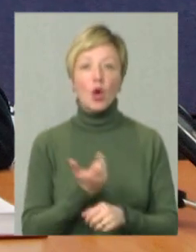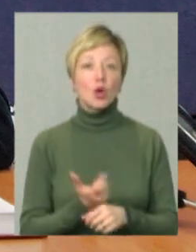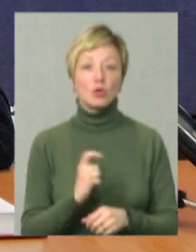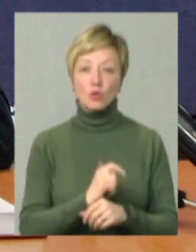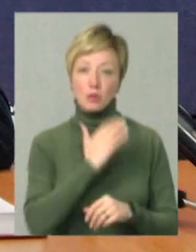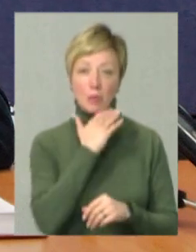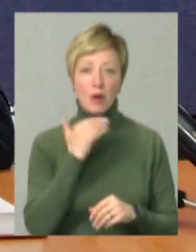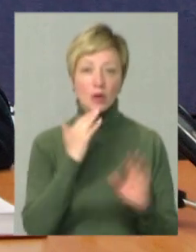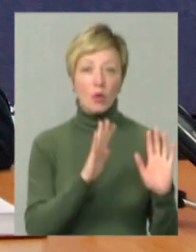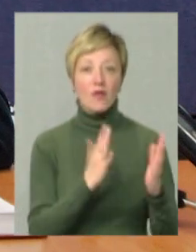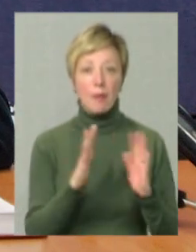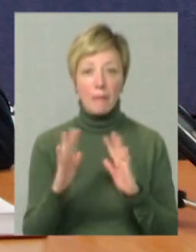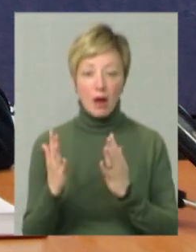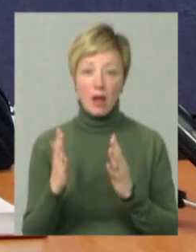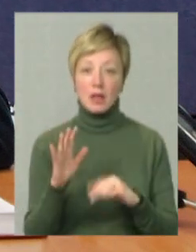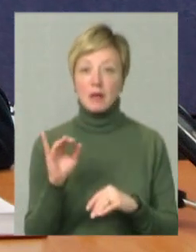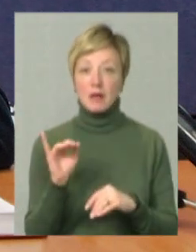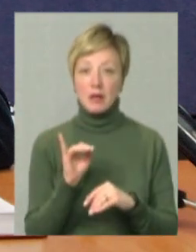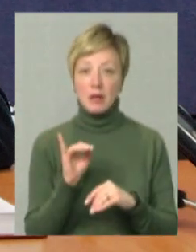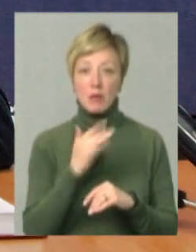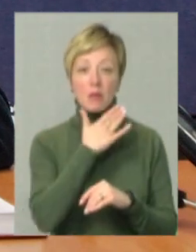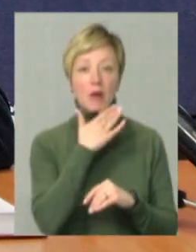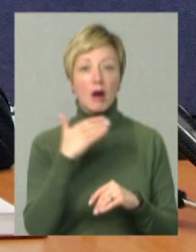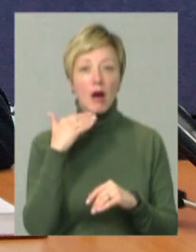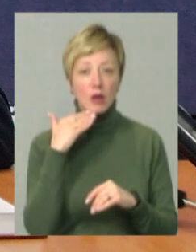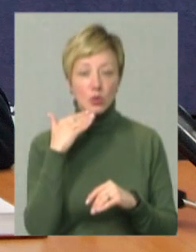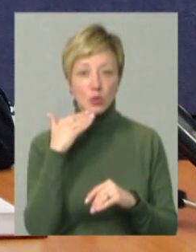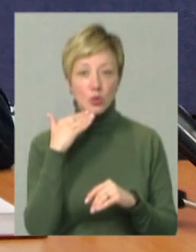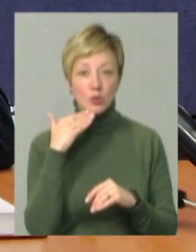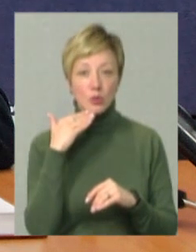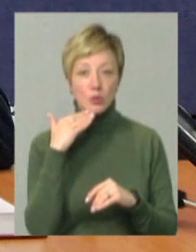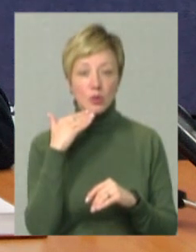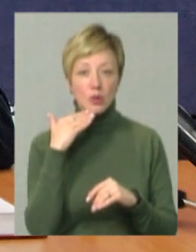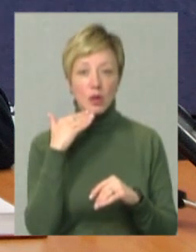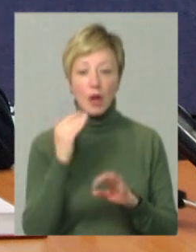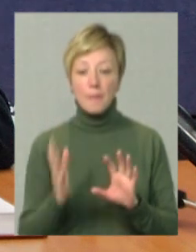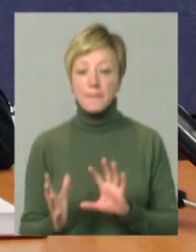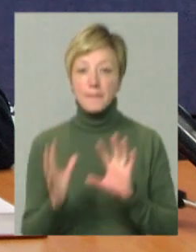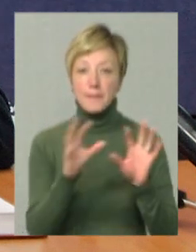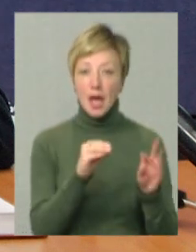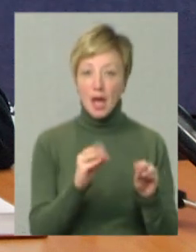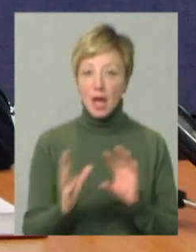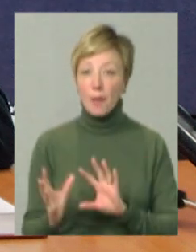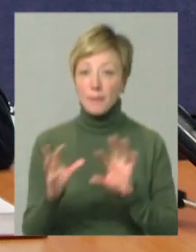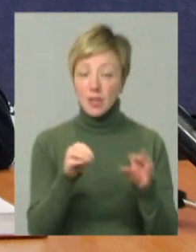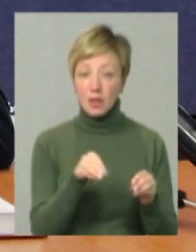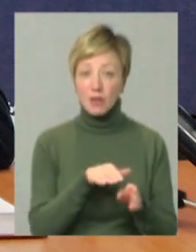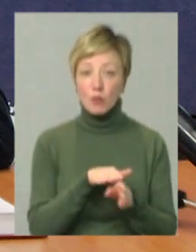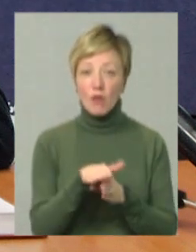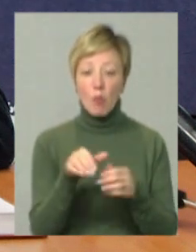дуже багато випадків і багато переміщень відбувається